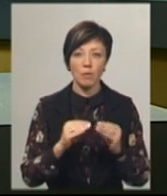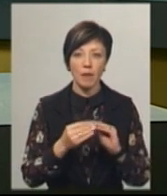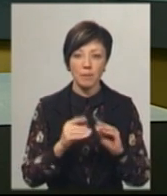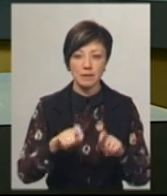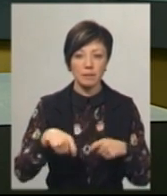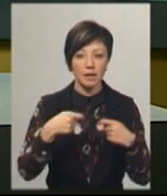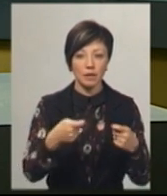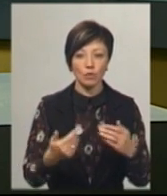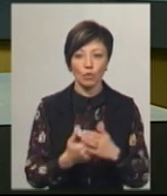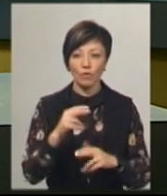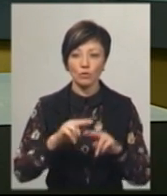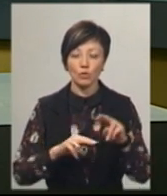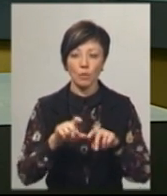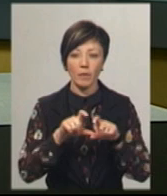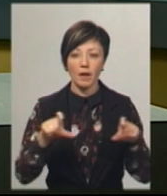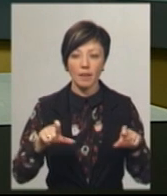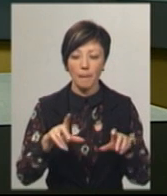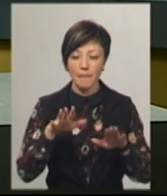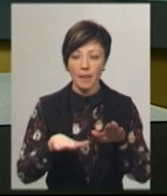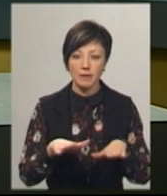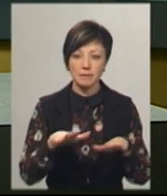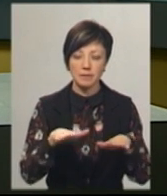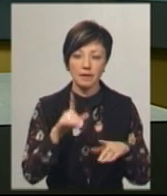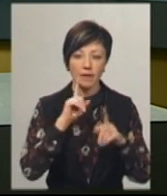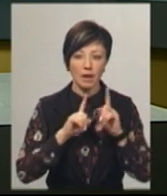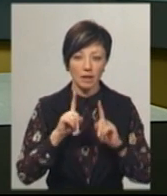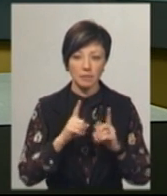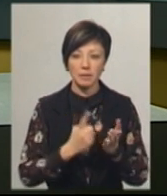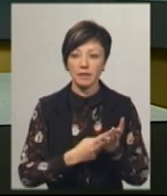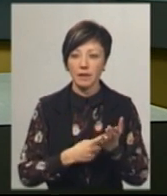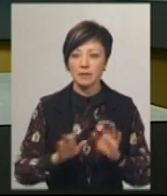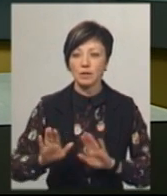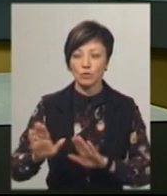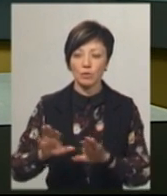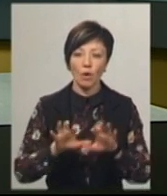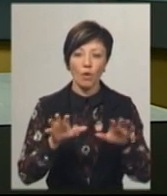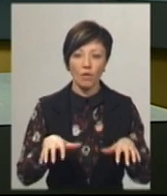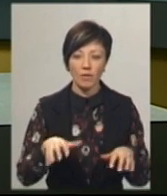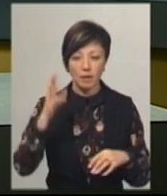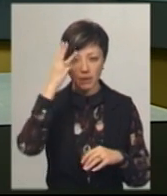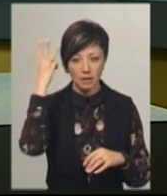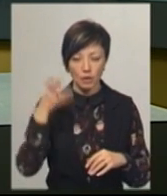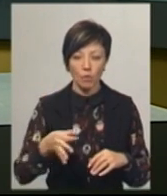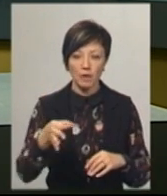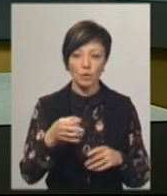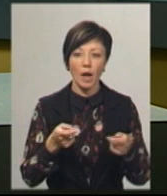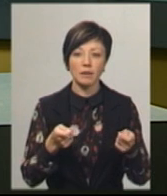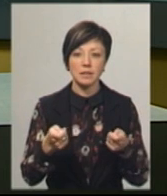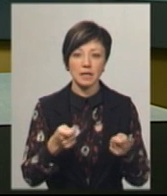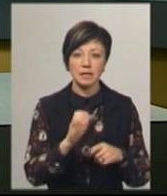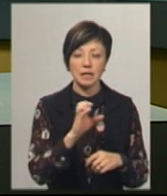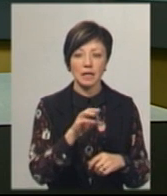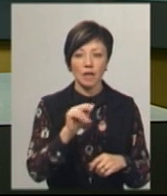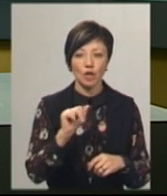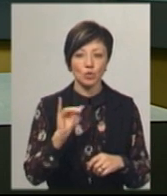передачою новозбудованих амбулаторій на баланс місцевих рад Суспільному підтвердив заступник голови Хмельницької обласної адміністрації Сергій